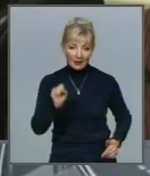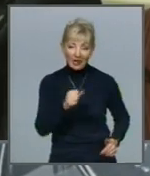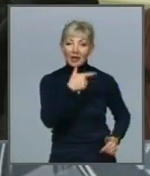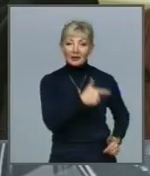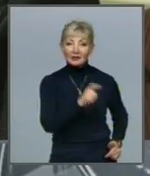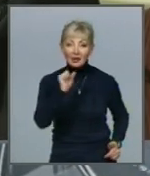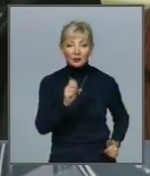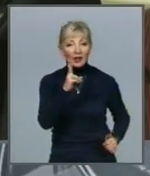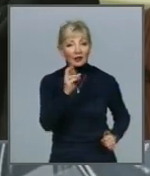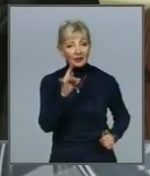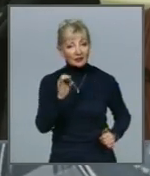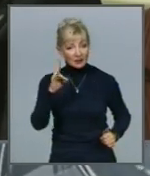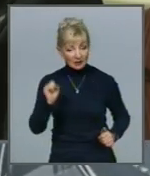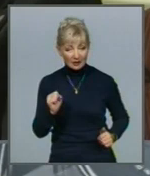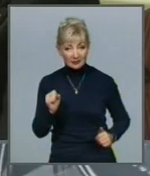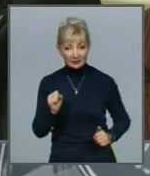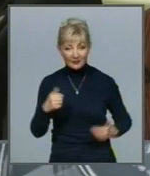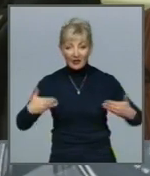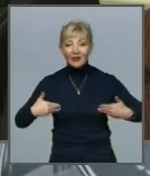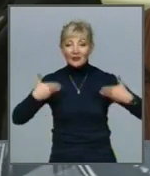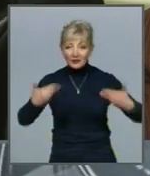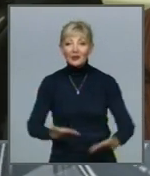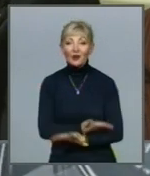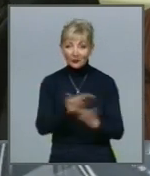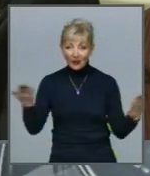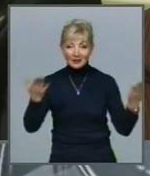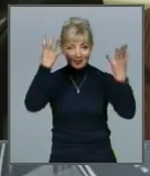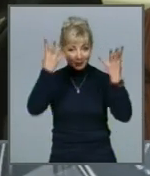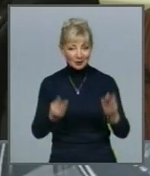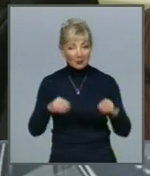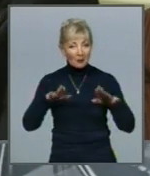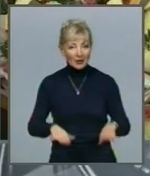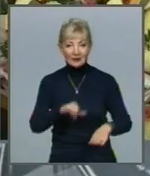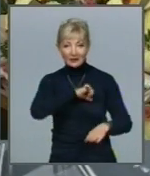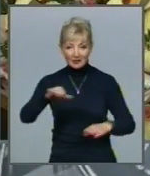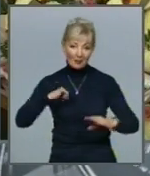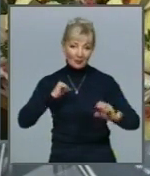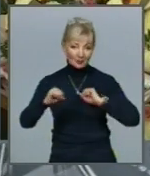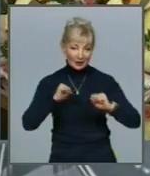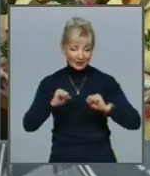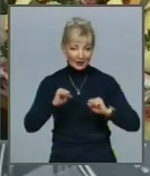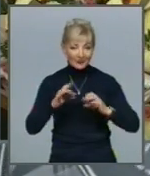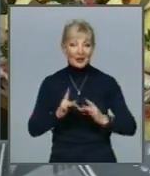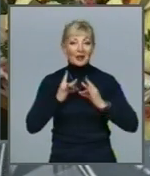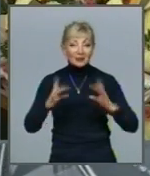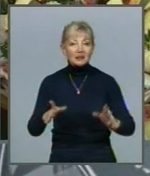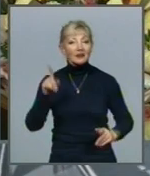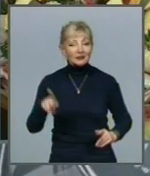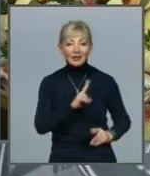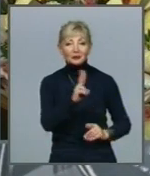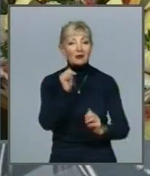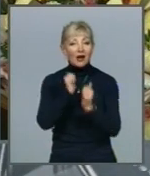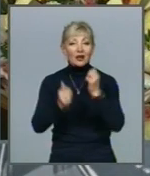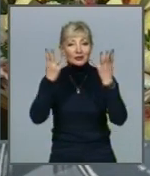Адольфовича Кірнаса Вітаю вас з Днем місцевого самоврядування Це свято тих, хто щодня